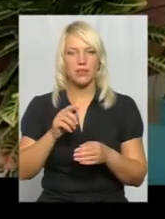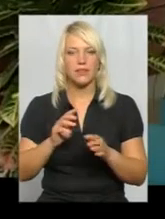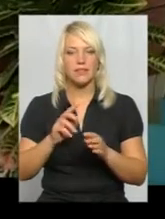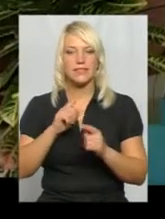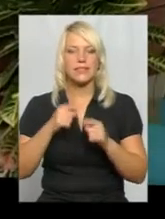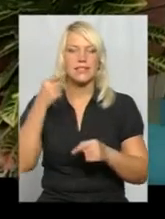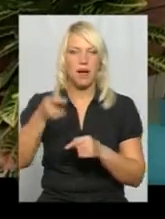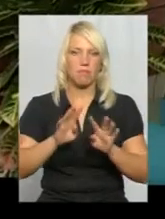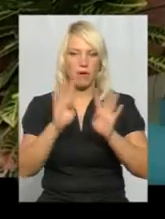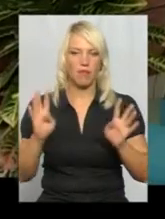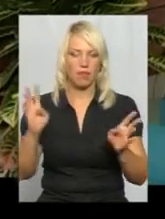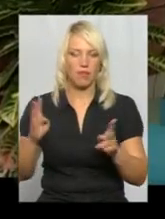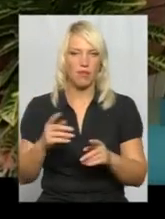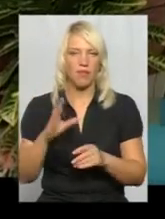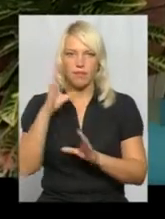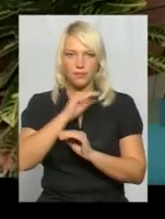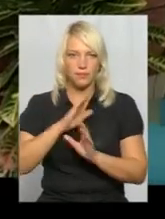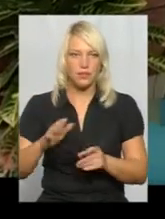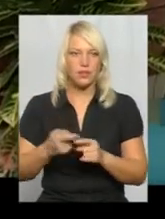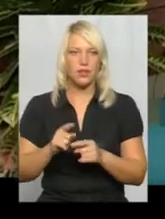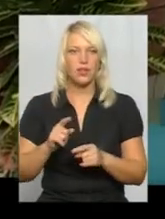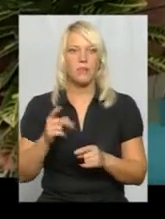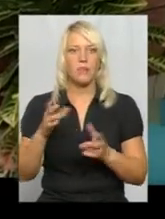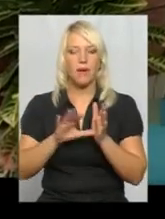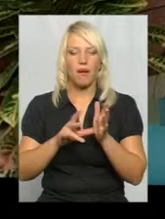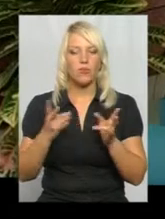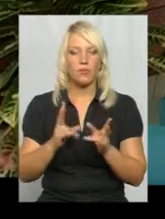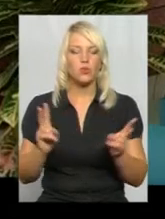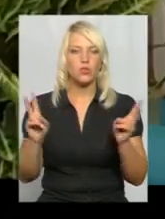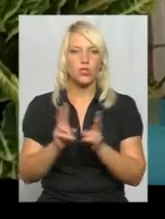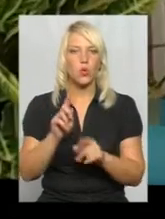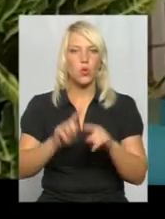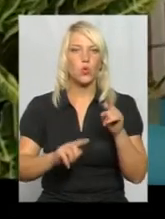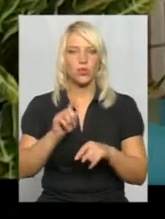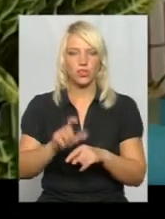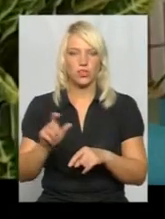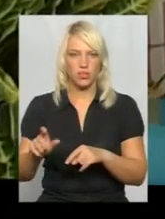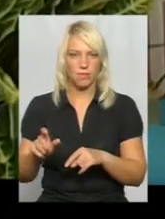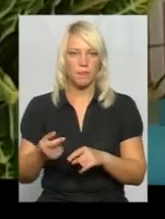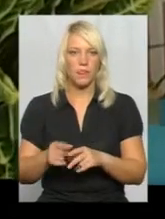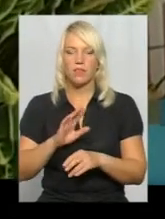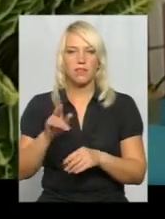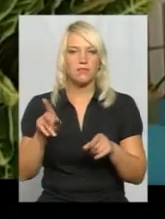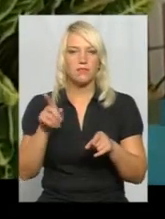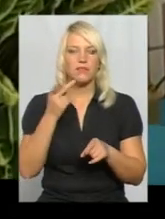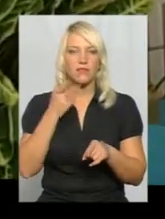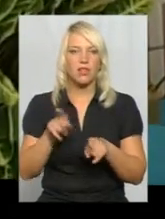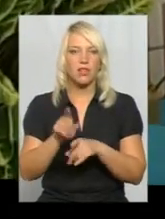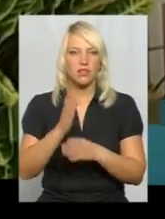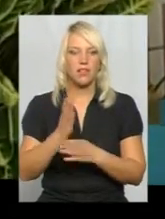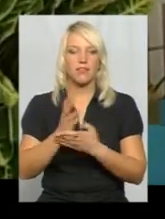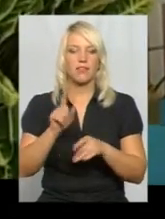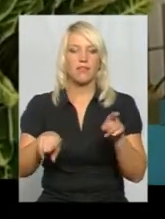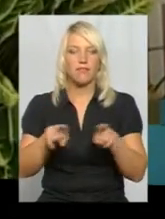повинні зустрічати оточуючі, але не завжди так трапляється або родичі. Деякі випадки бувають такі, що машини стоять